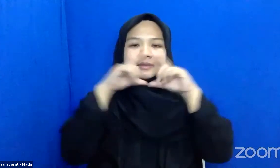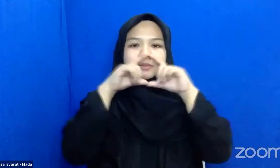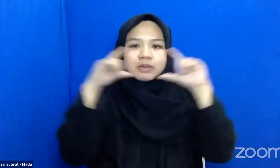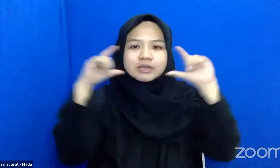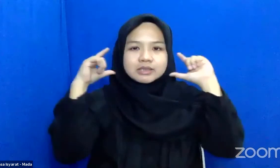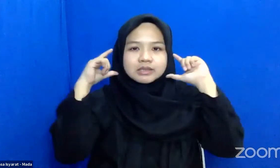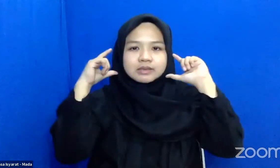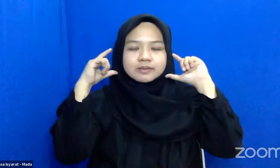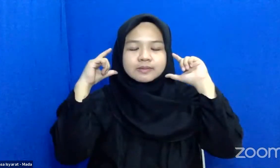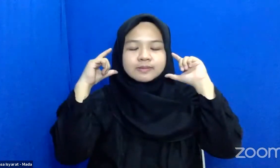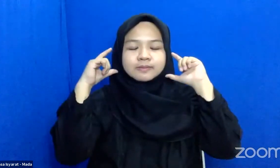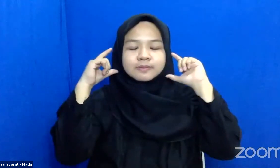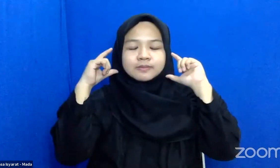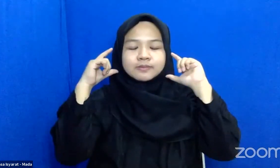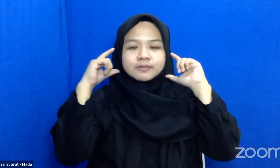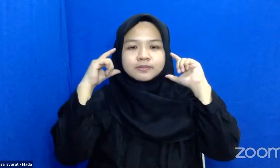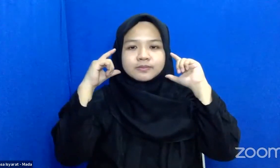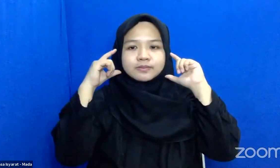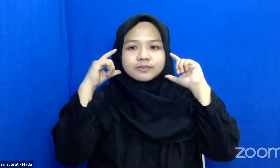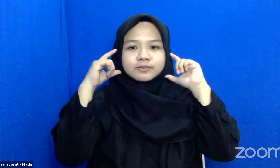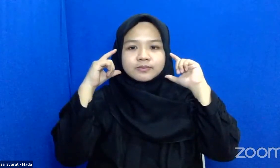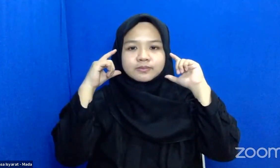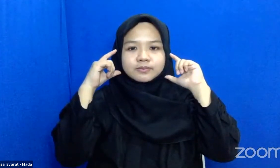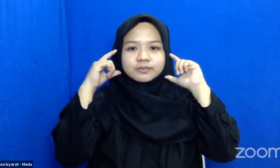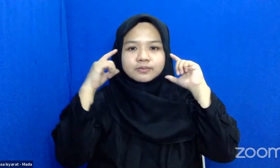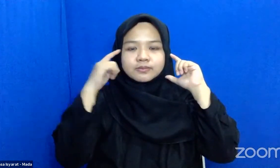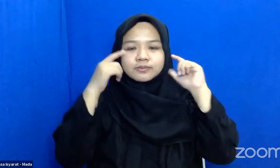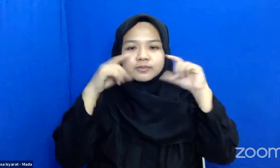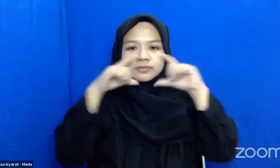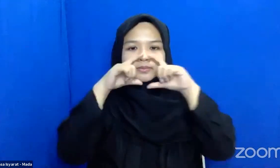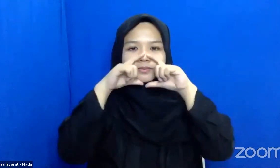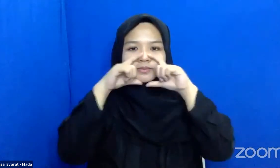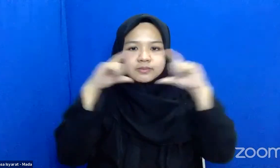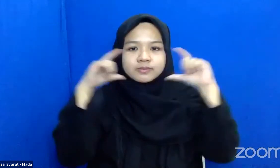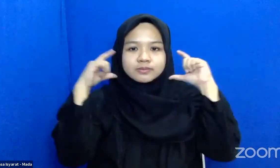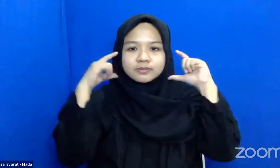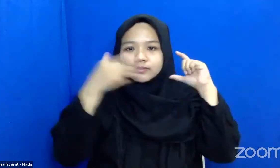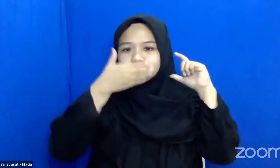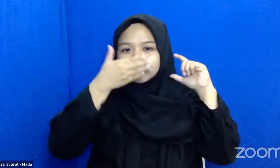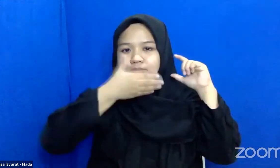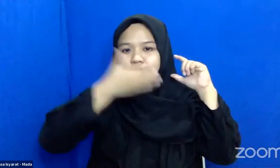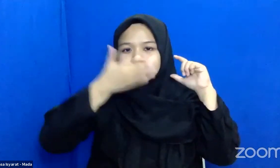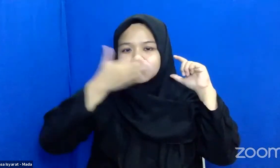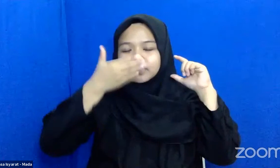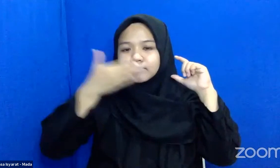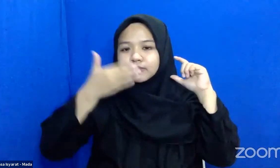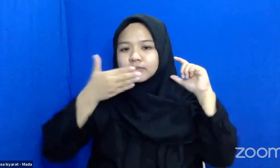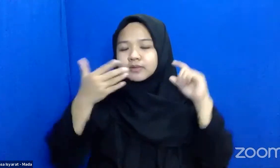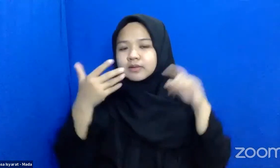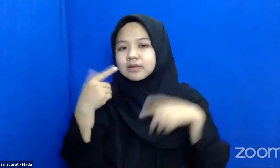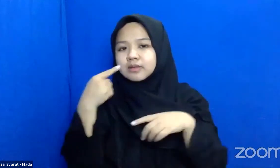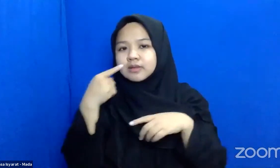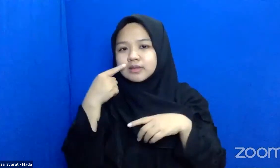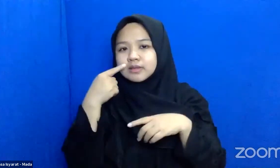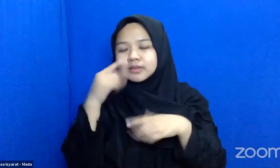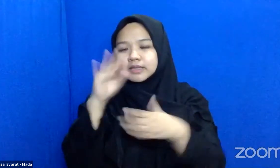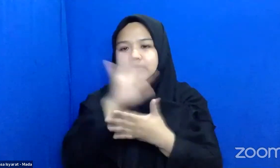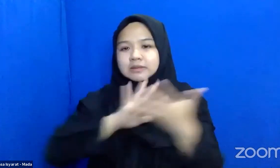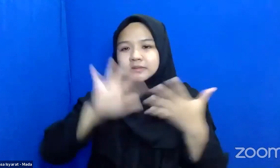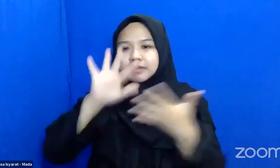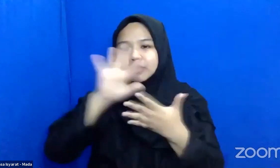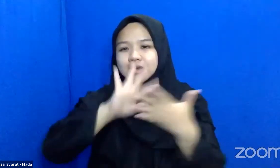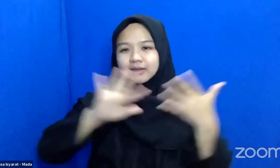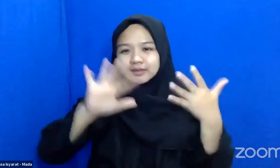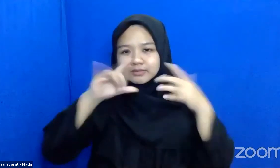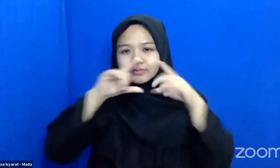Apa sih Namanya Dengan Space Atau Dengan Seperti Ada Kaca Atau Di Maskernya Itu